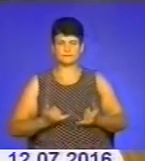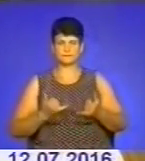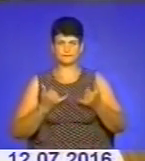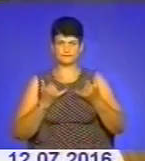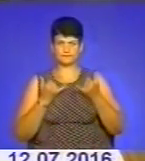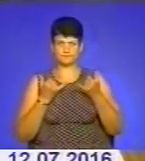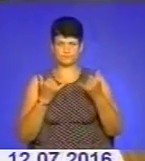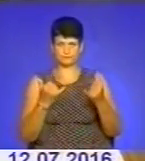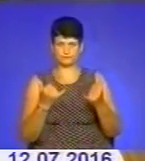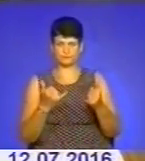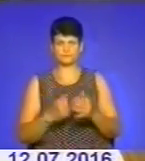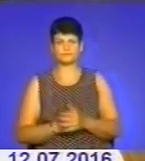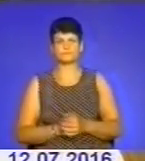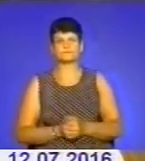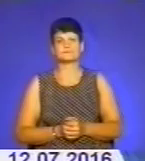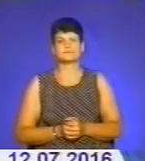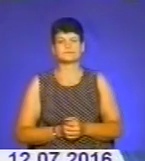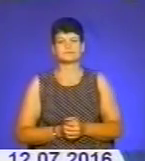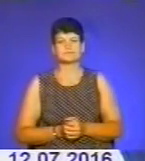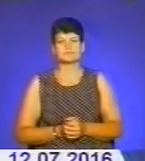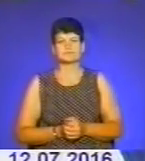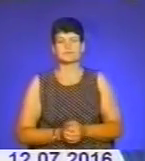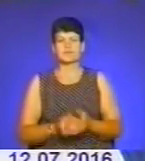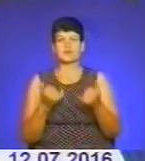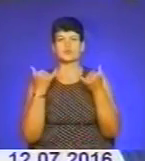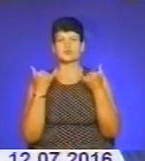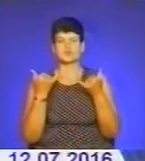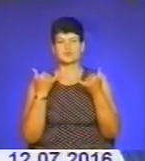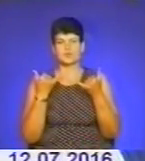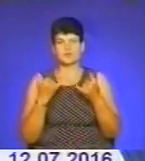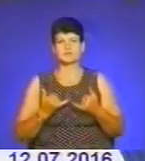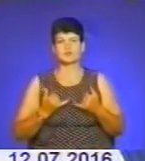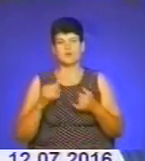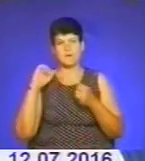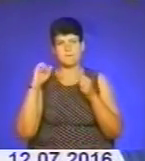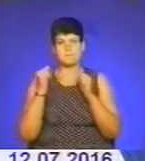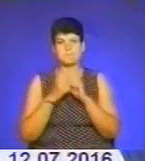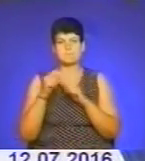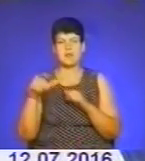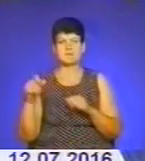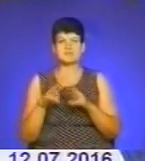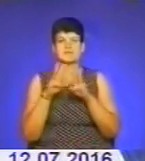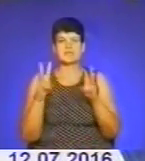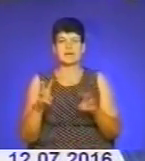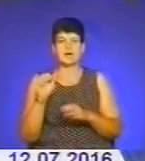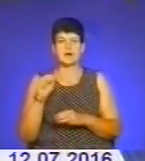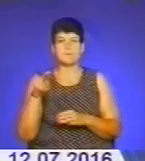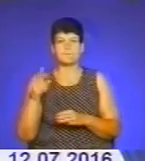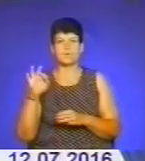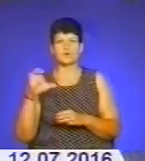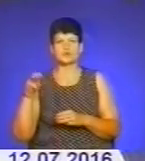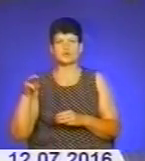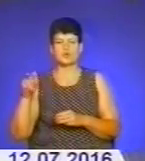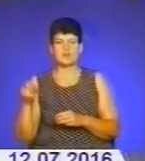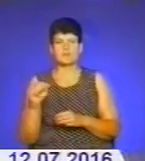наголосив владика. Сьогодні християни вшановують пам'ять святих апостолів Петра і Павла. Церпа